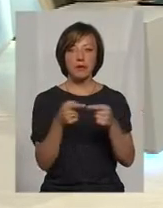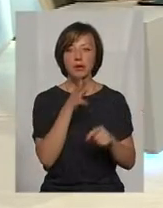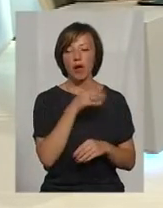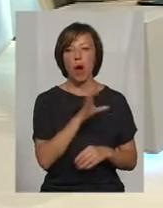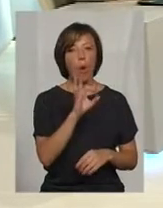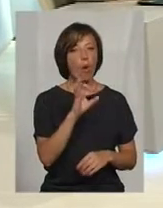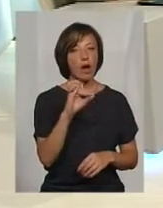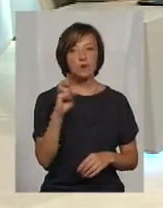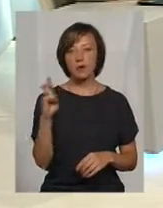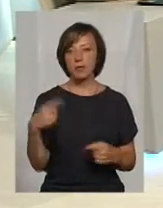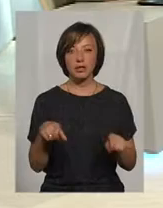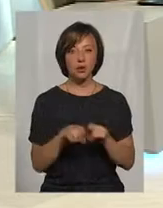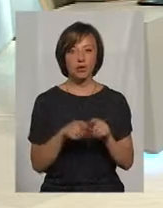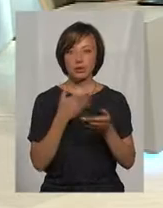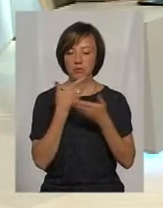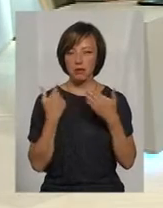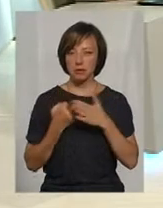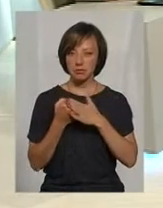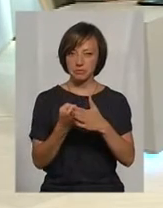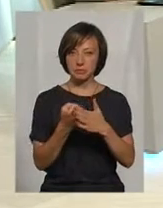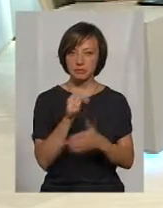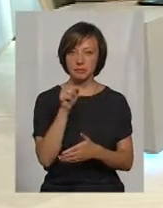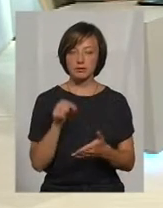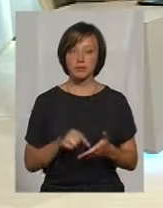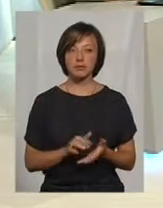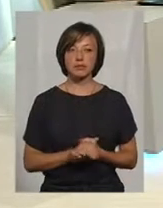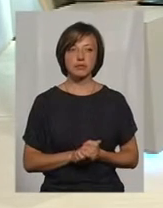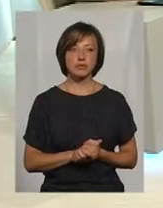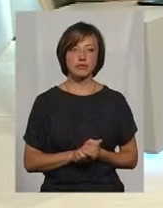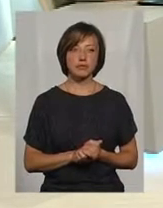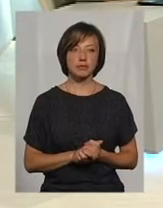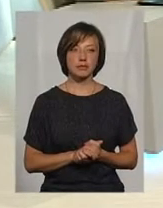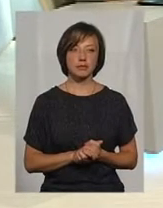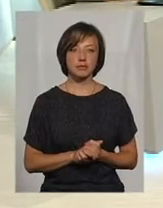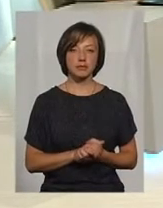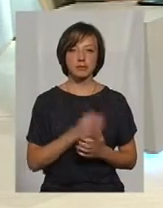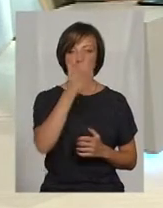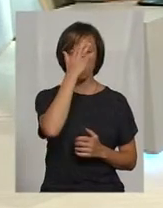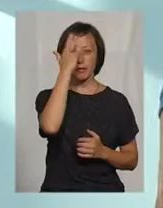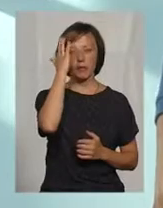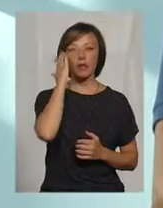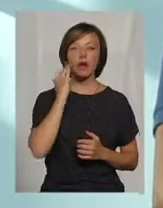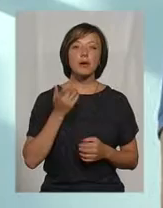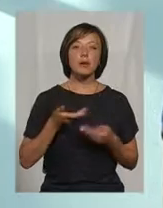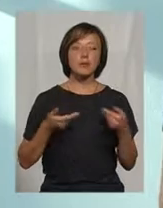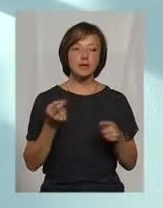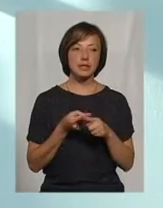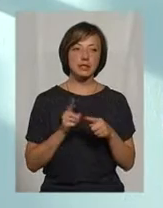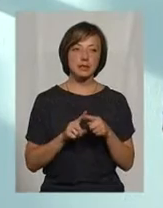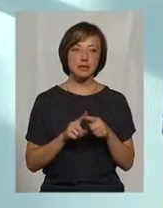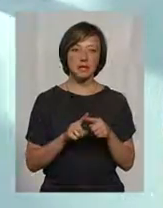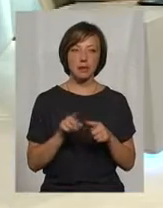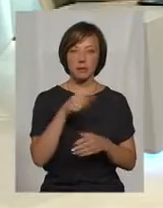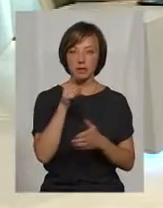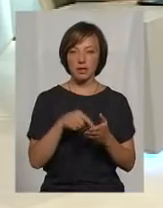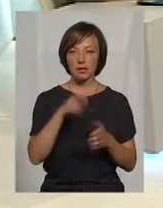ОСББ, такого, скажімо, таких плечей немає. Ну, це питання вже, звісно, на державному рівні розглянули.